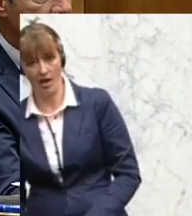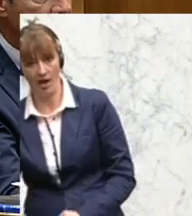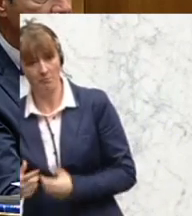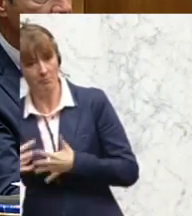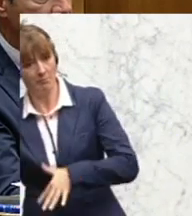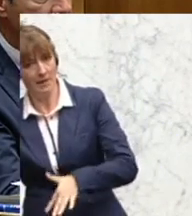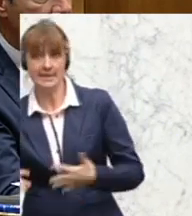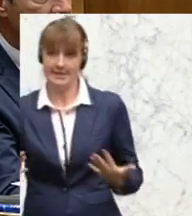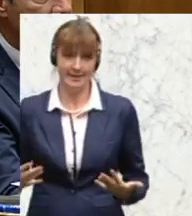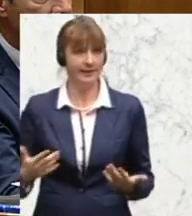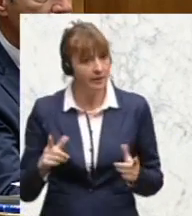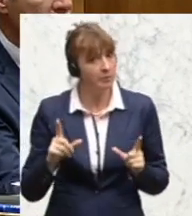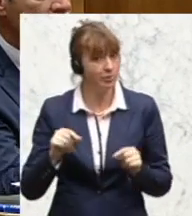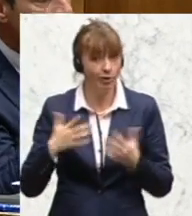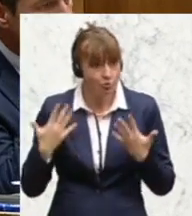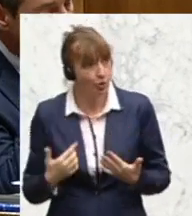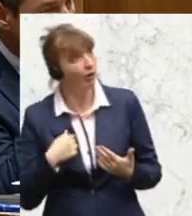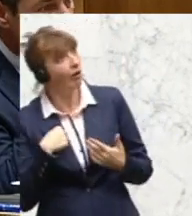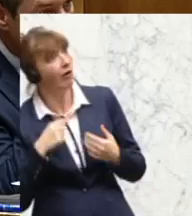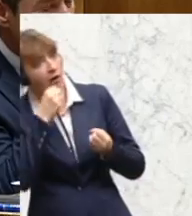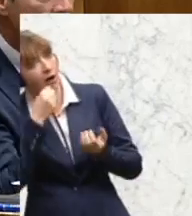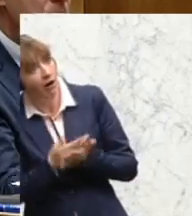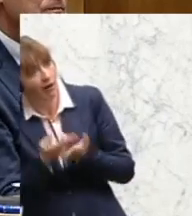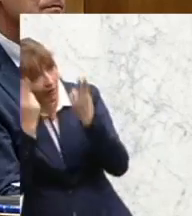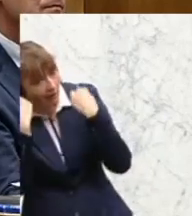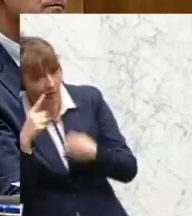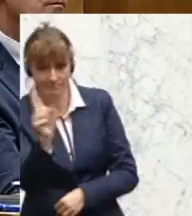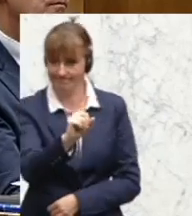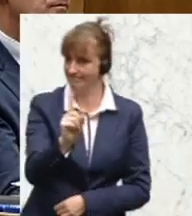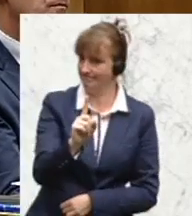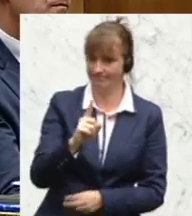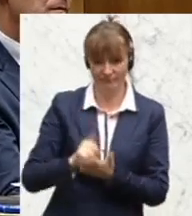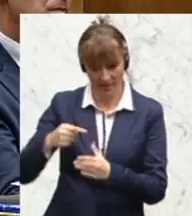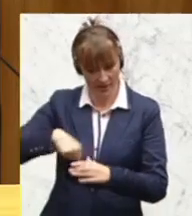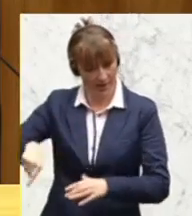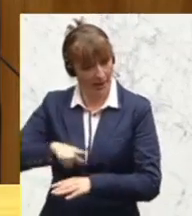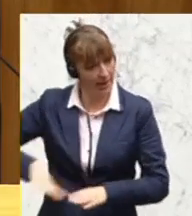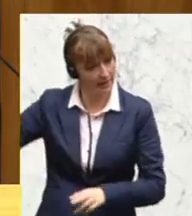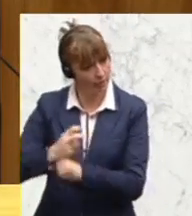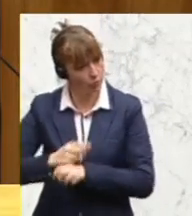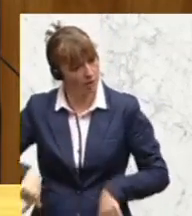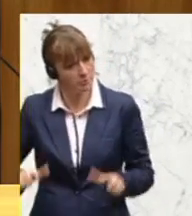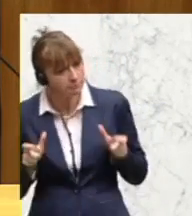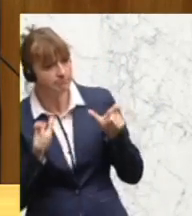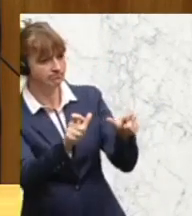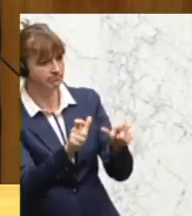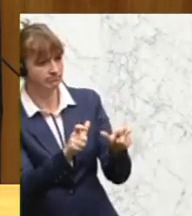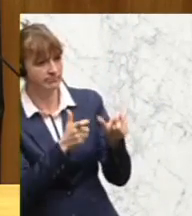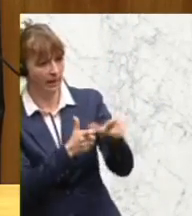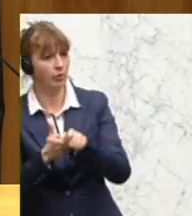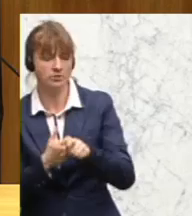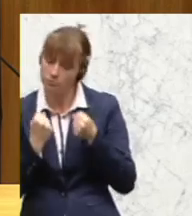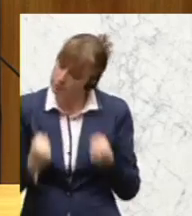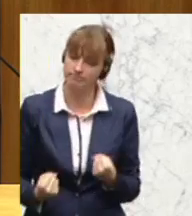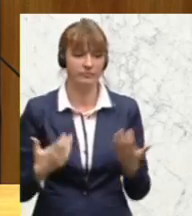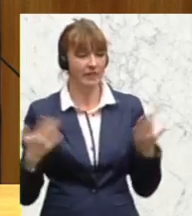her treibt. Und diese Angst dürfen wir nicht nachgeben. Hier müssen wir auch im Inland dem Terrorismus entschieden entgegentreten, indem wir genau